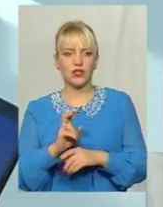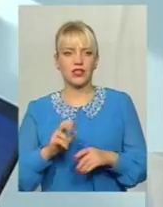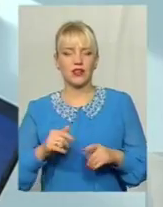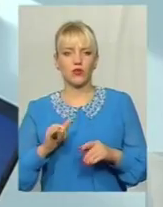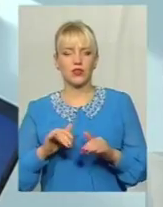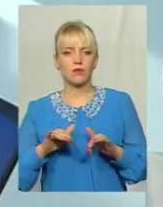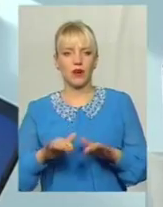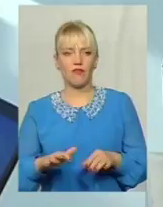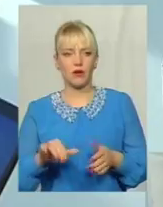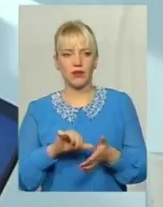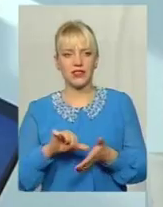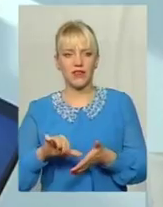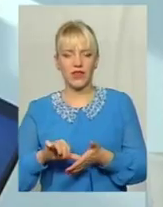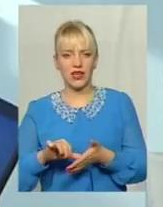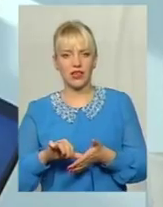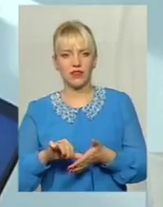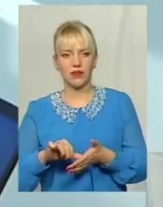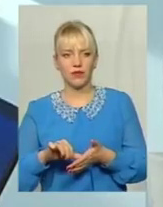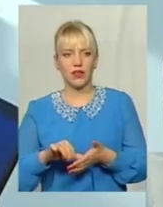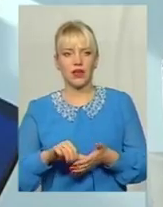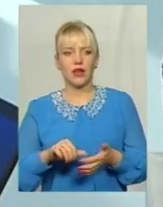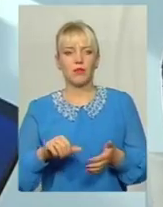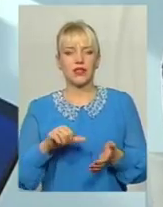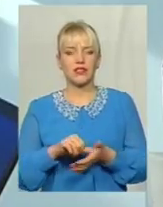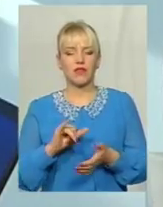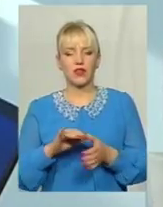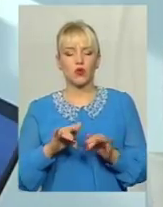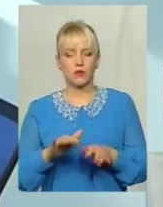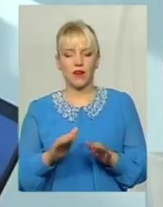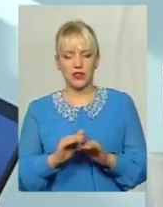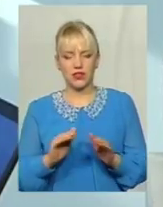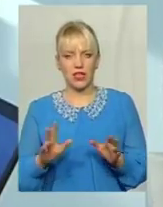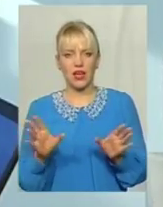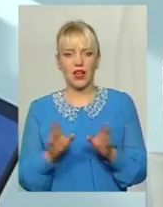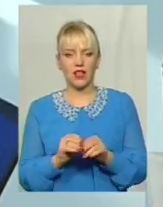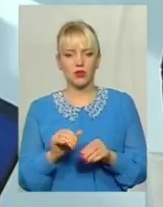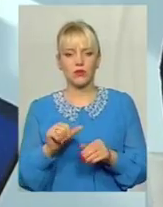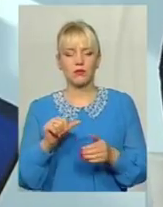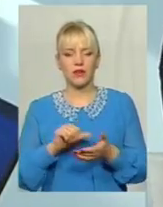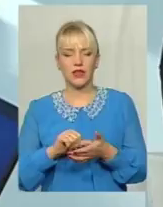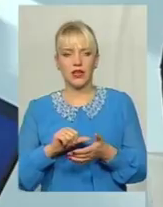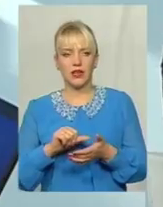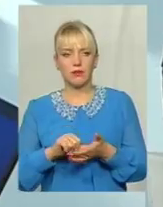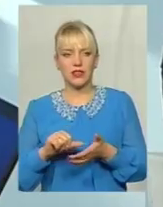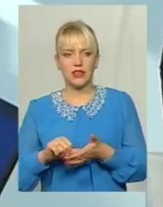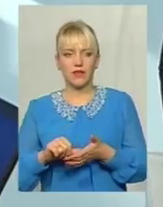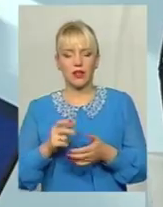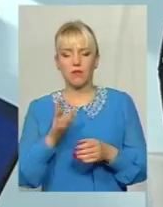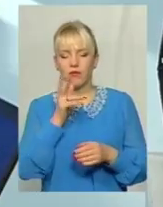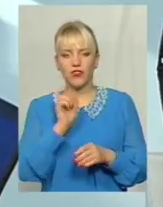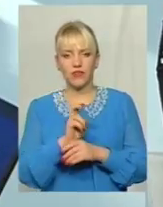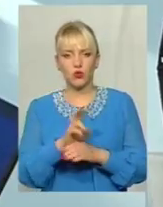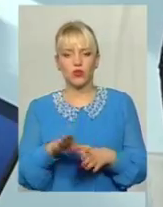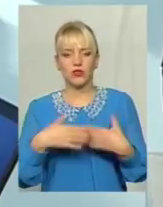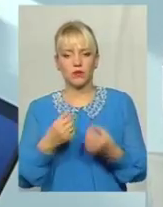справах дітей Разом з представниками Ювенальної превенції Під час відвідування сім'ї Виявляють таких